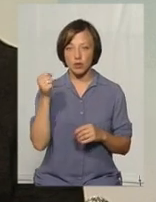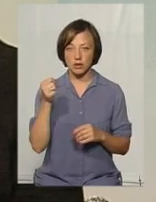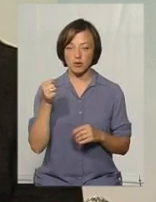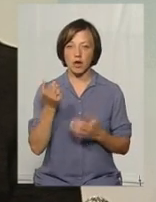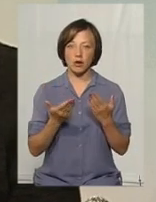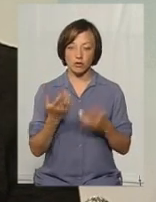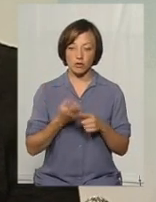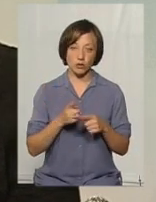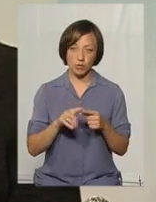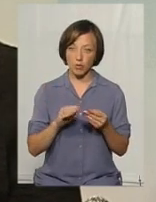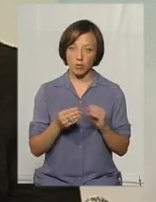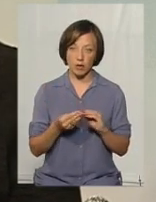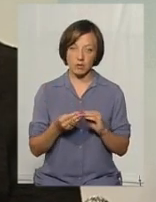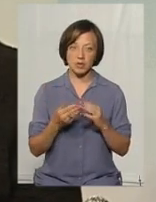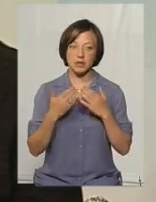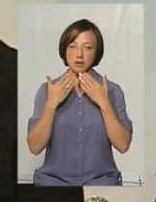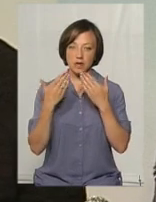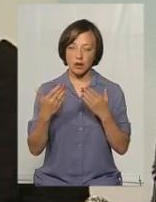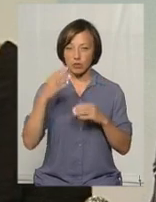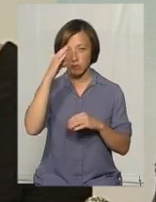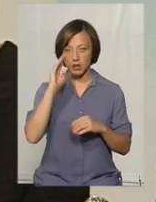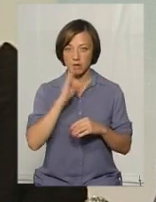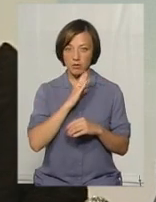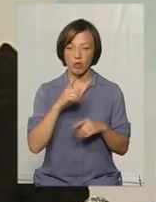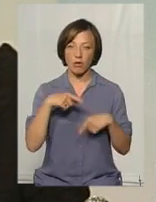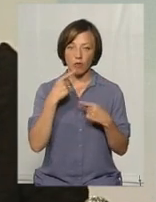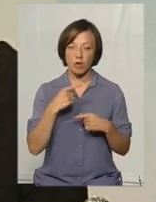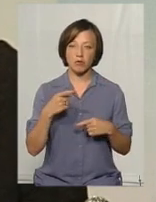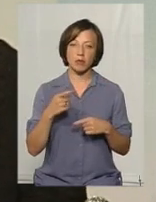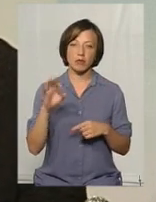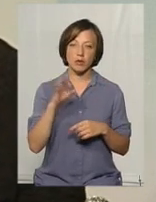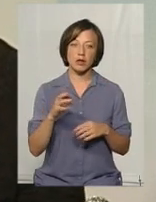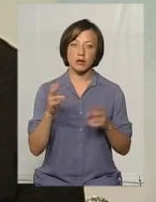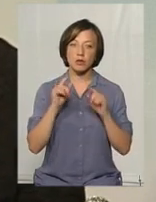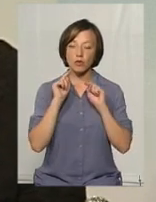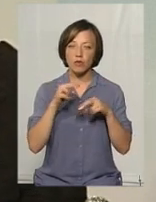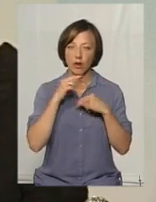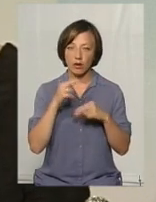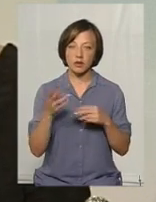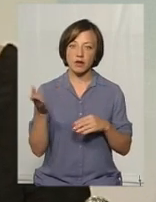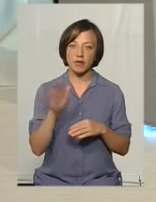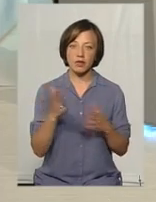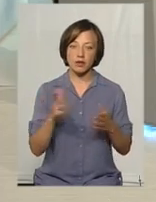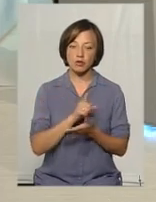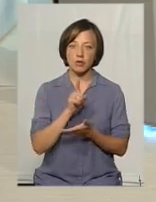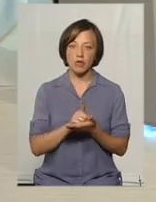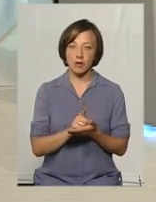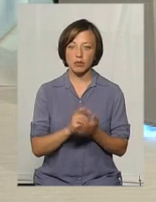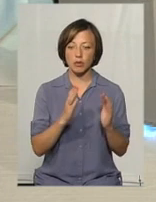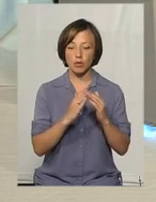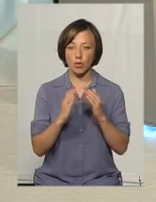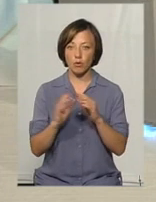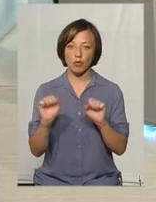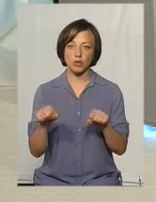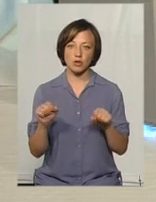Якщо є в цьому проблема, звертаються батьки, і ми їм говоримо про те, звертайте увагу на це, давайте якісь зобов'язання по дому.